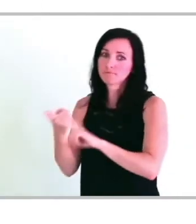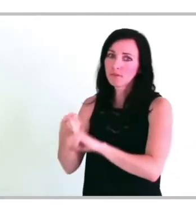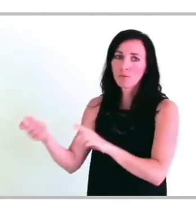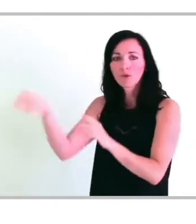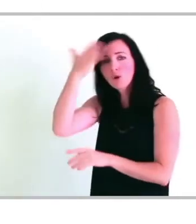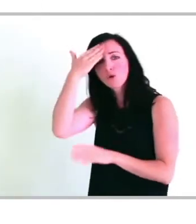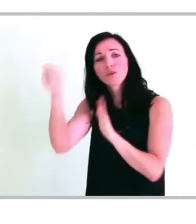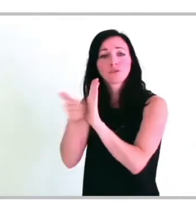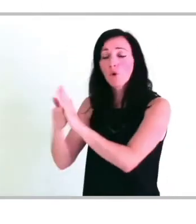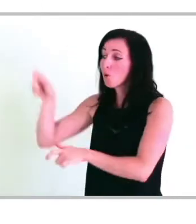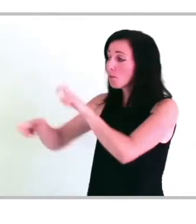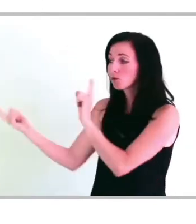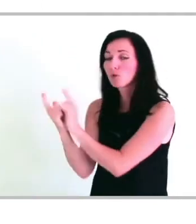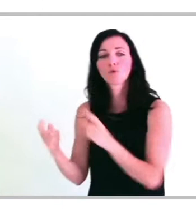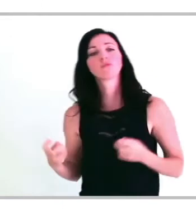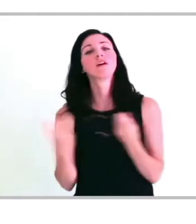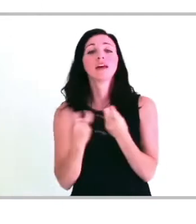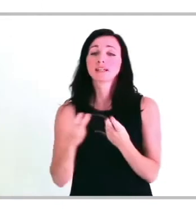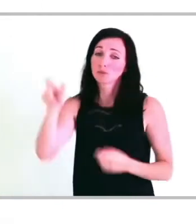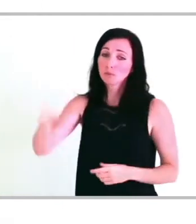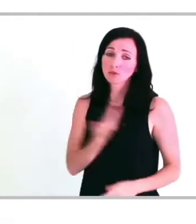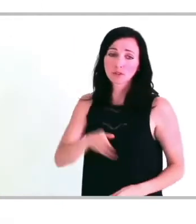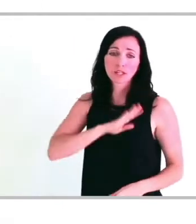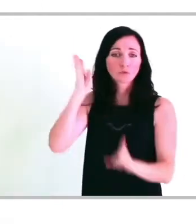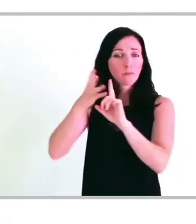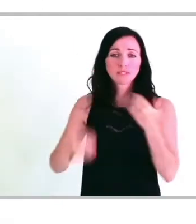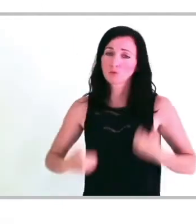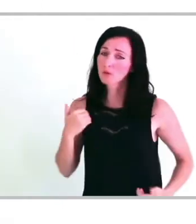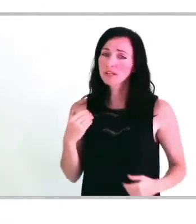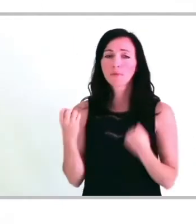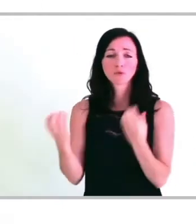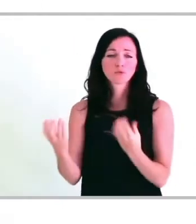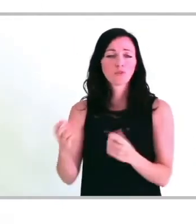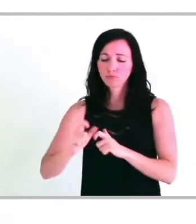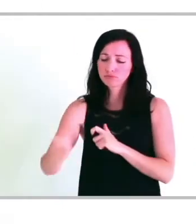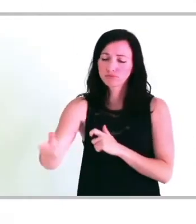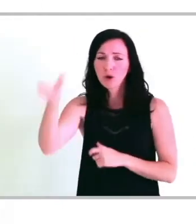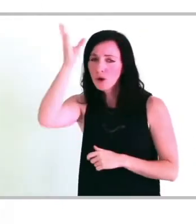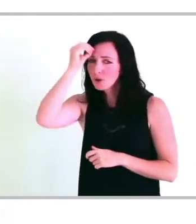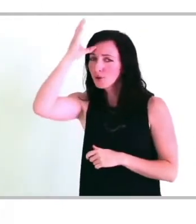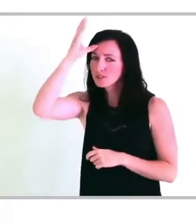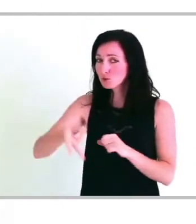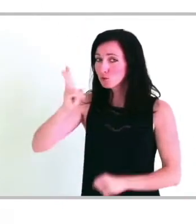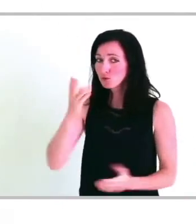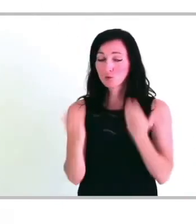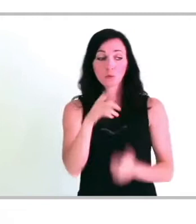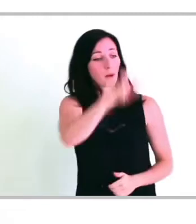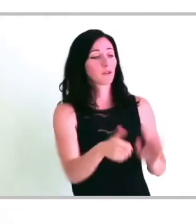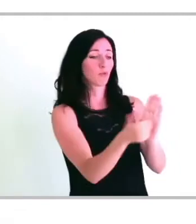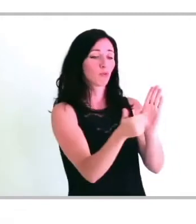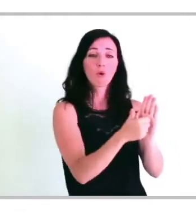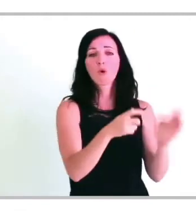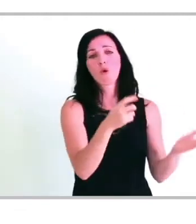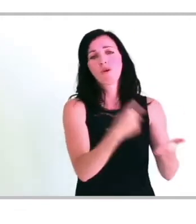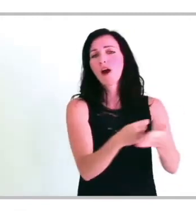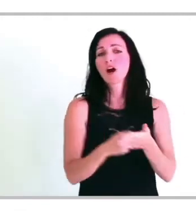vos interlocuteurs. Par exemple, les responsables des missions handicap reconnaissent souvent mieux ces mécanismes que les acheteurs qui peuvent être